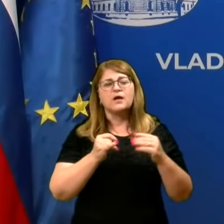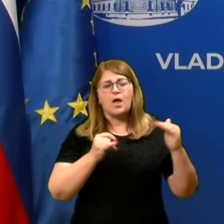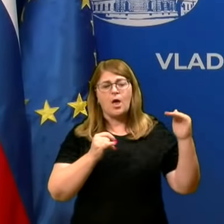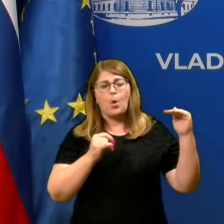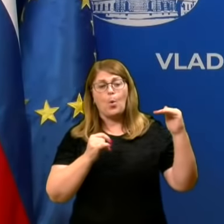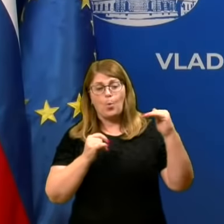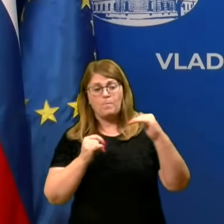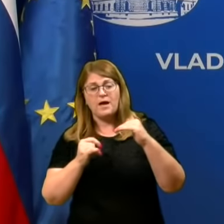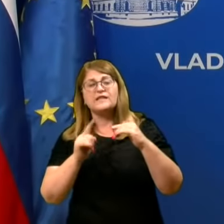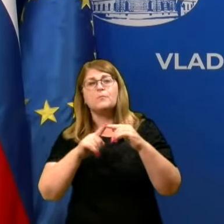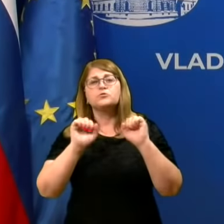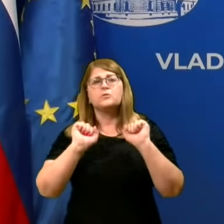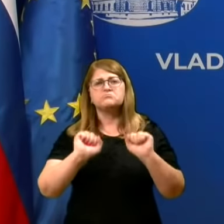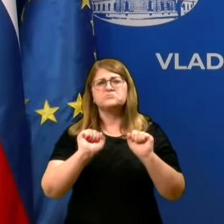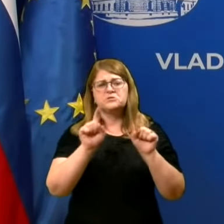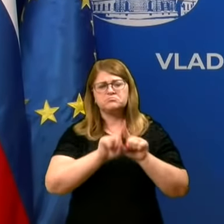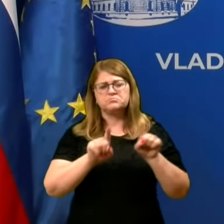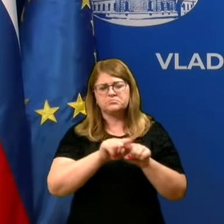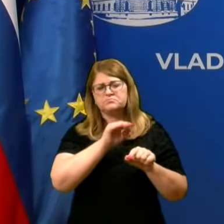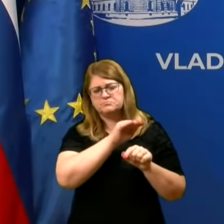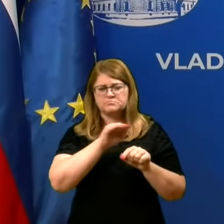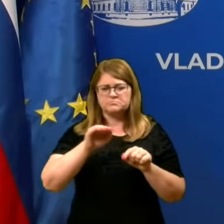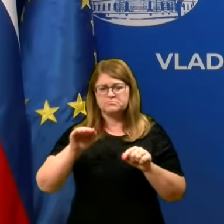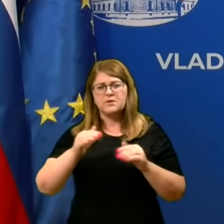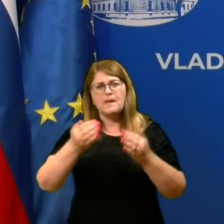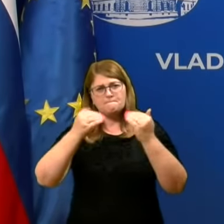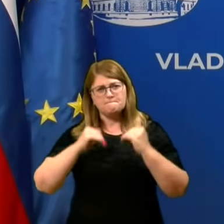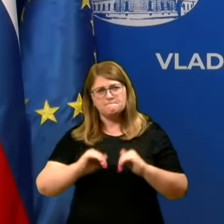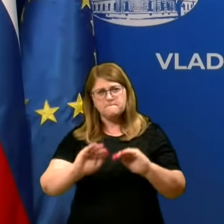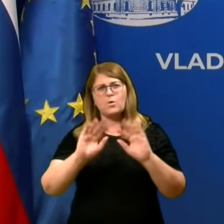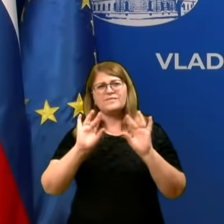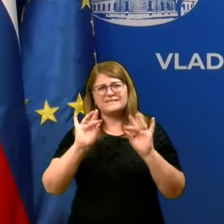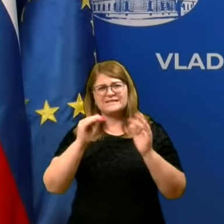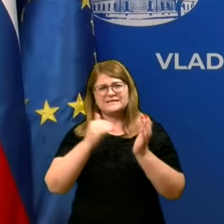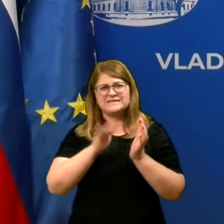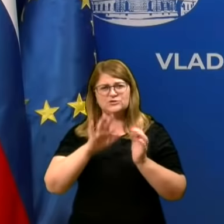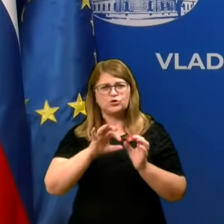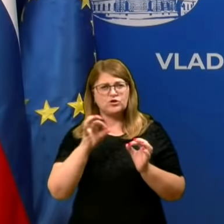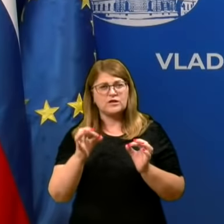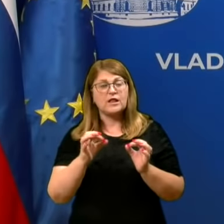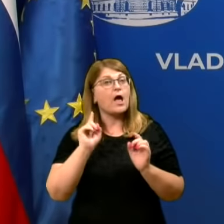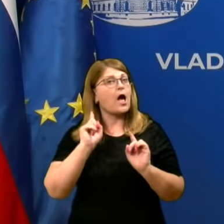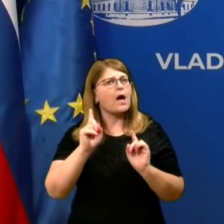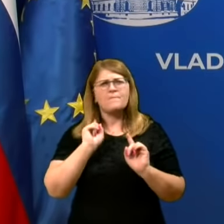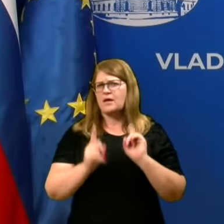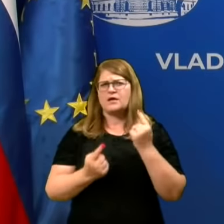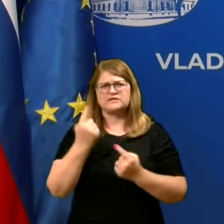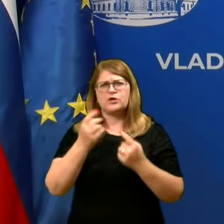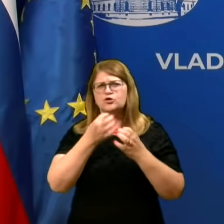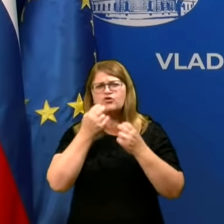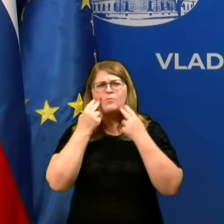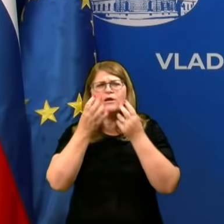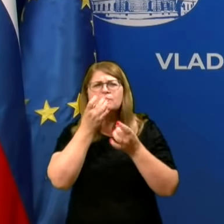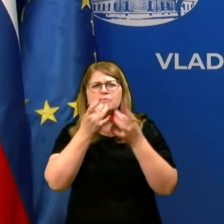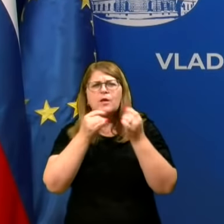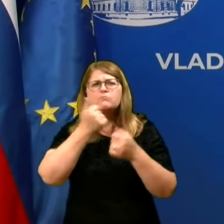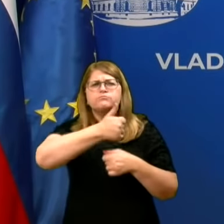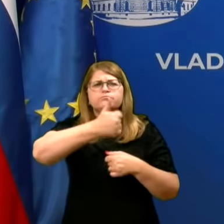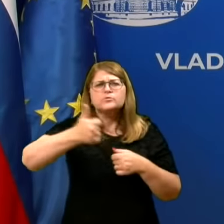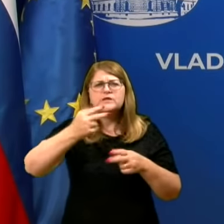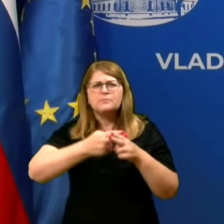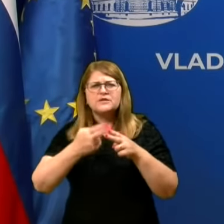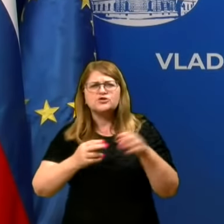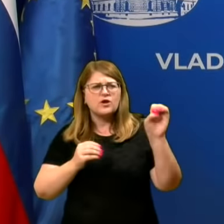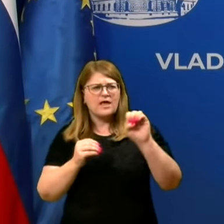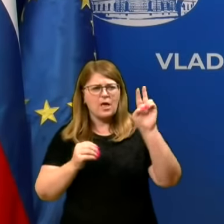stabilno stanje, števila primiru nekje tam pod 10 tisoč na dan. Ampak kaj se dogaja? Če pogledamo detaljno po samične države